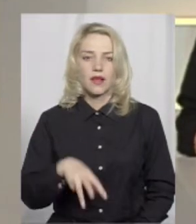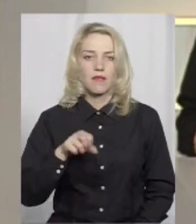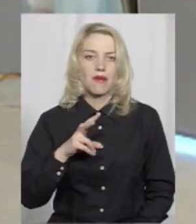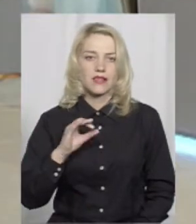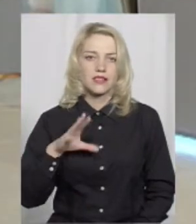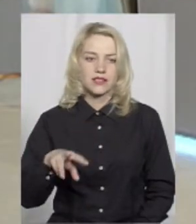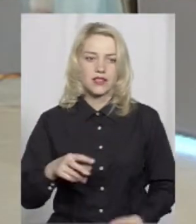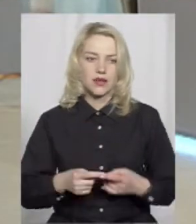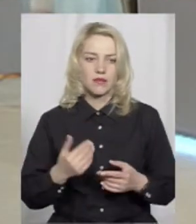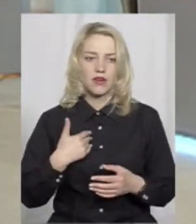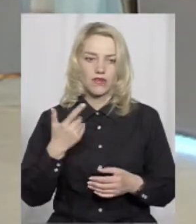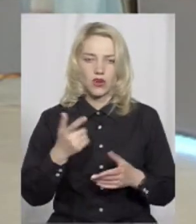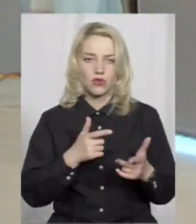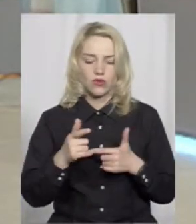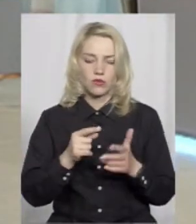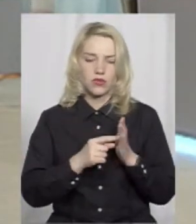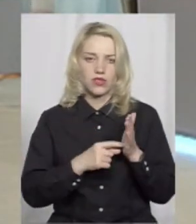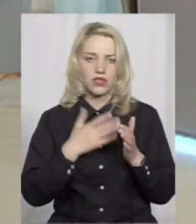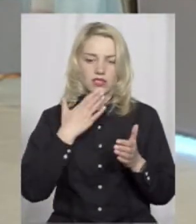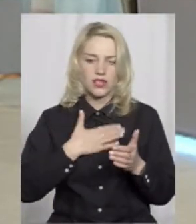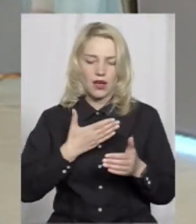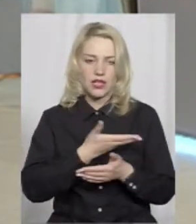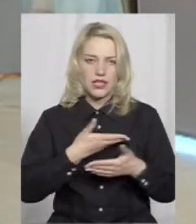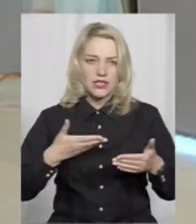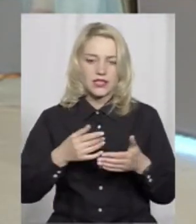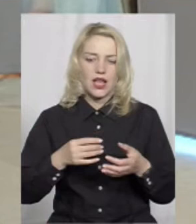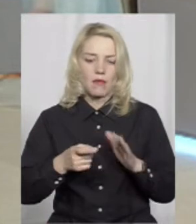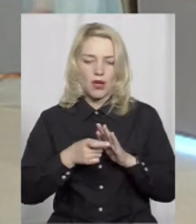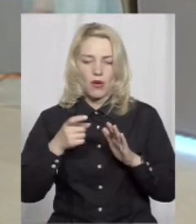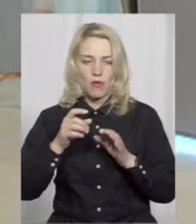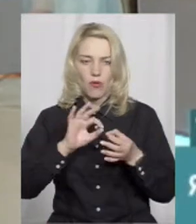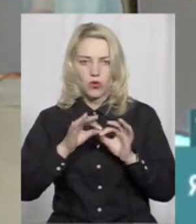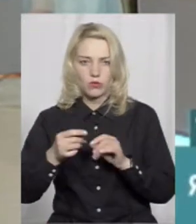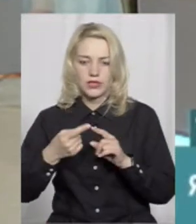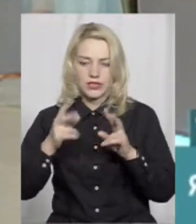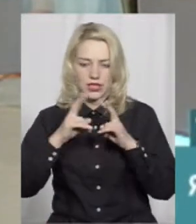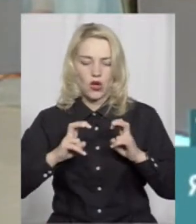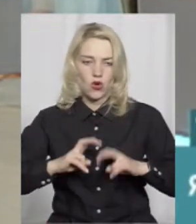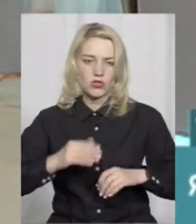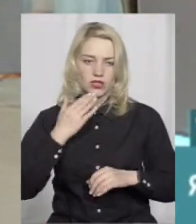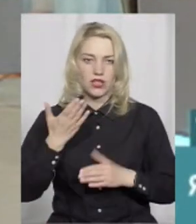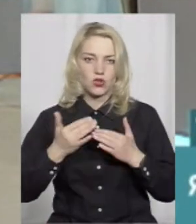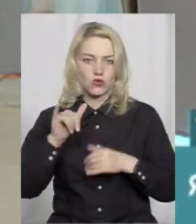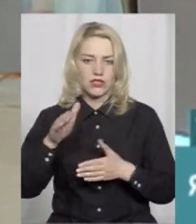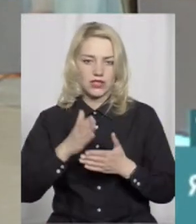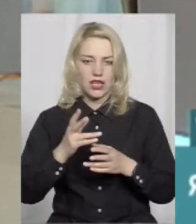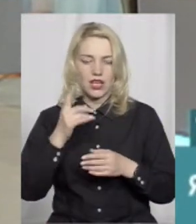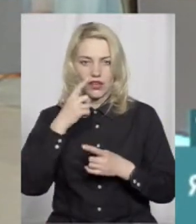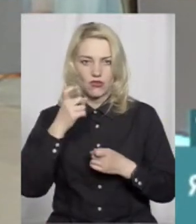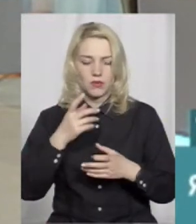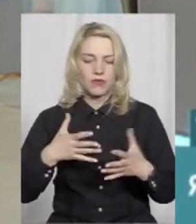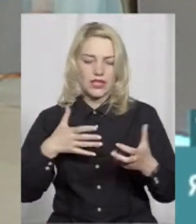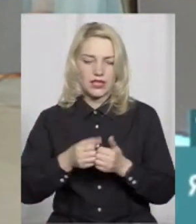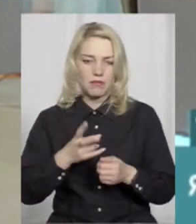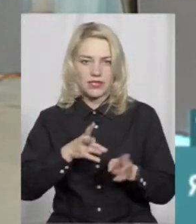Максиме, ви могли б з нами поділитися подробицями цих розслідувань, якщо ви володієте інформацією? Дивіться, якщо ми беремо